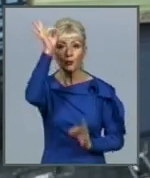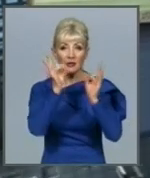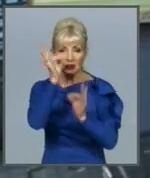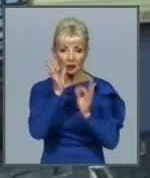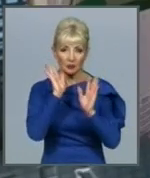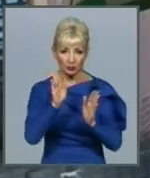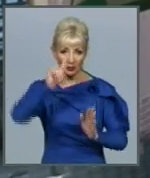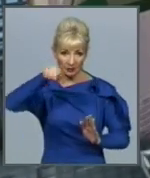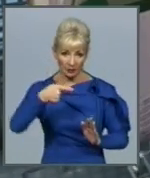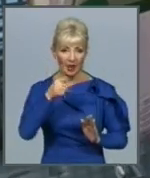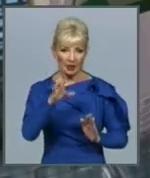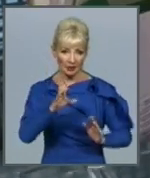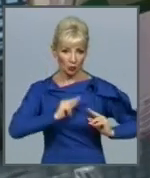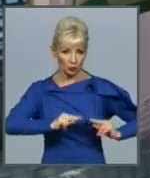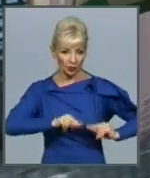трудових мігрантів.